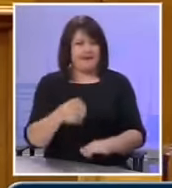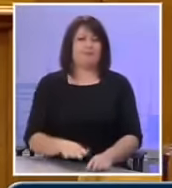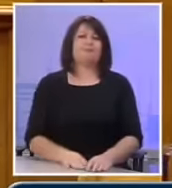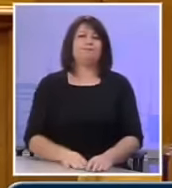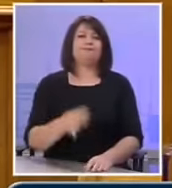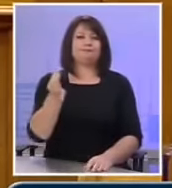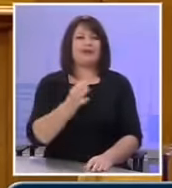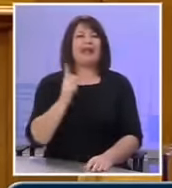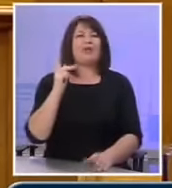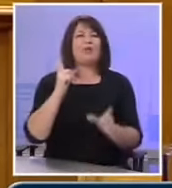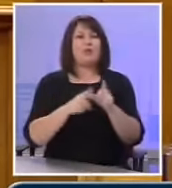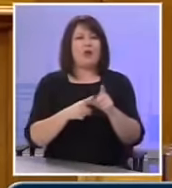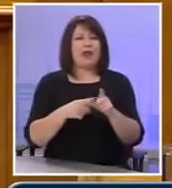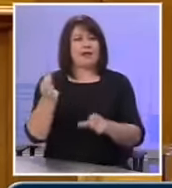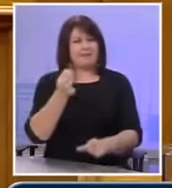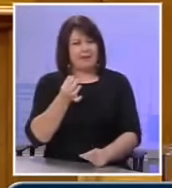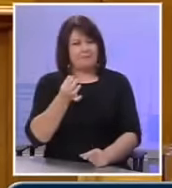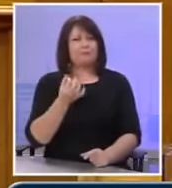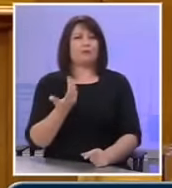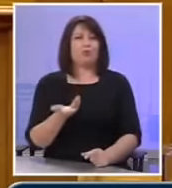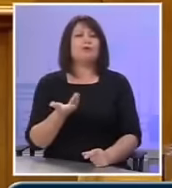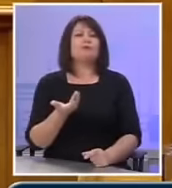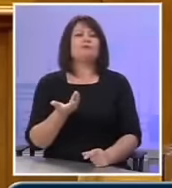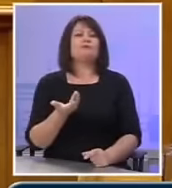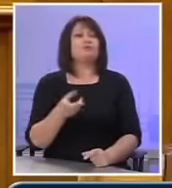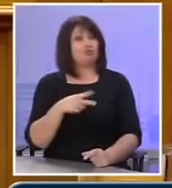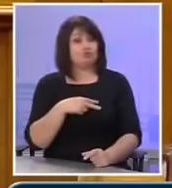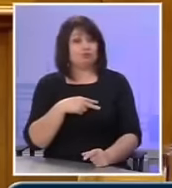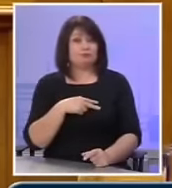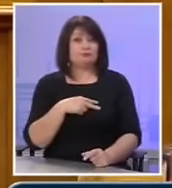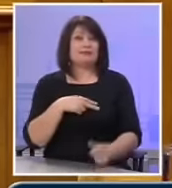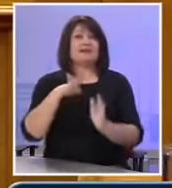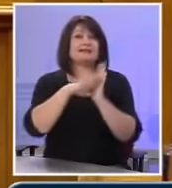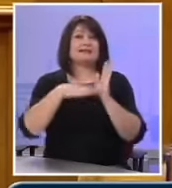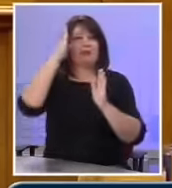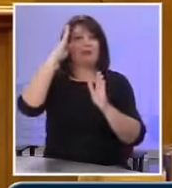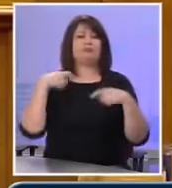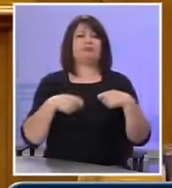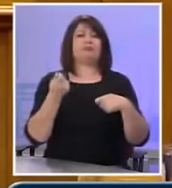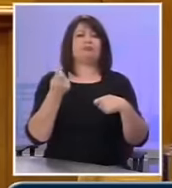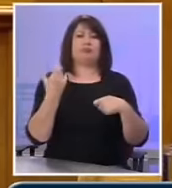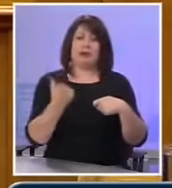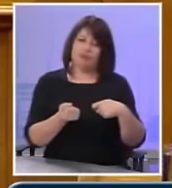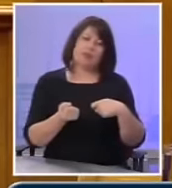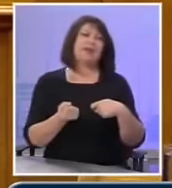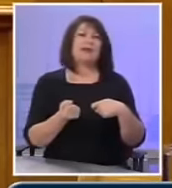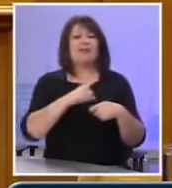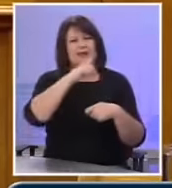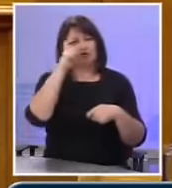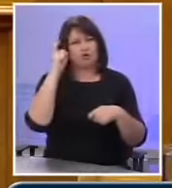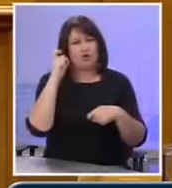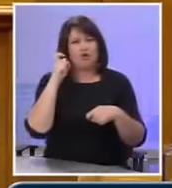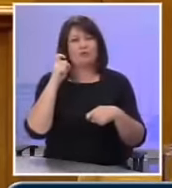κύριος Αρθανασόπουλος σωστά ότι σε ένα σύστημα καπιταλιστικό όπως έχουμε είναι πολύ δύσκολο να